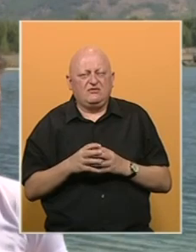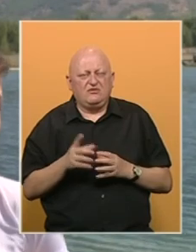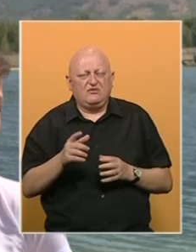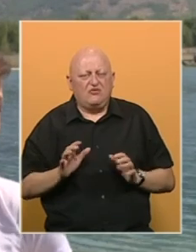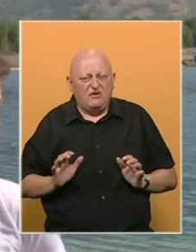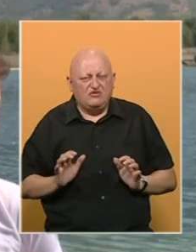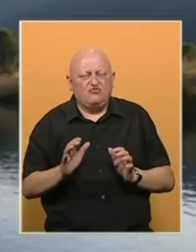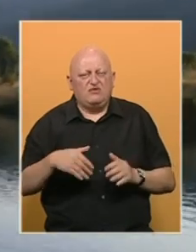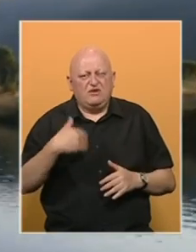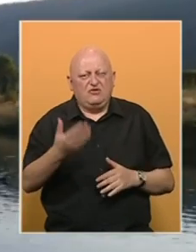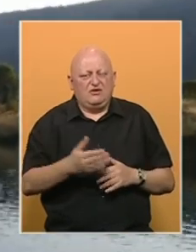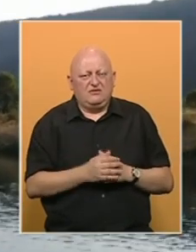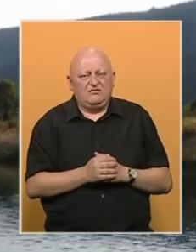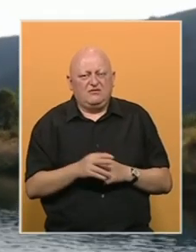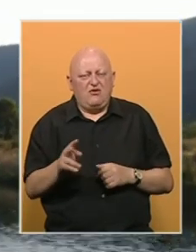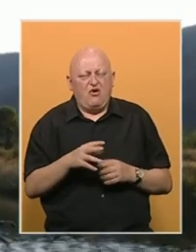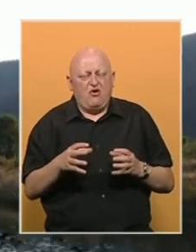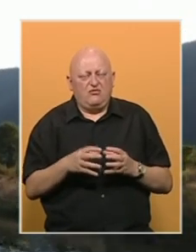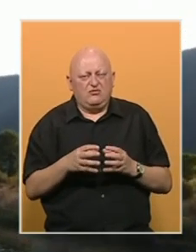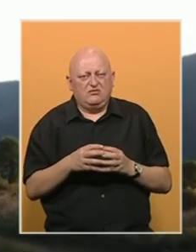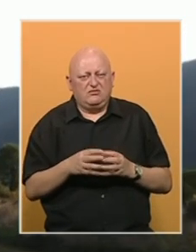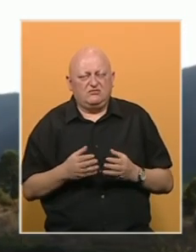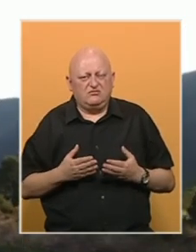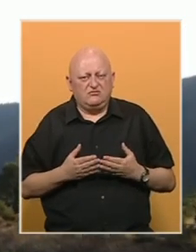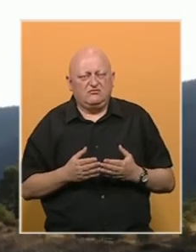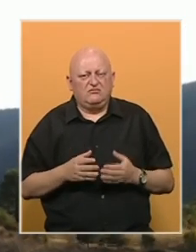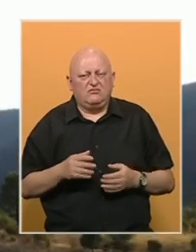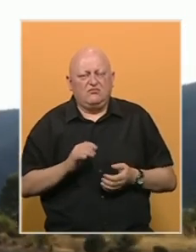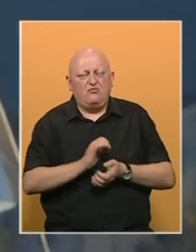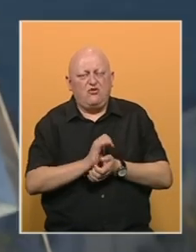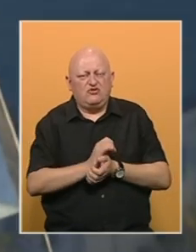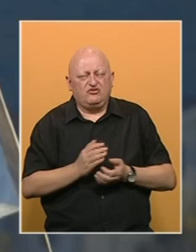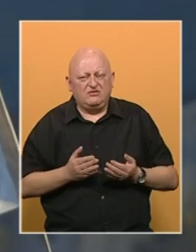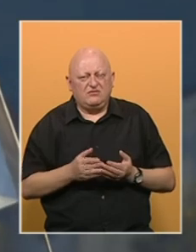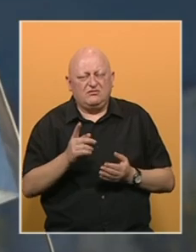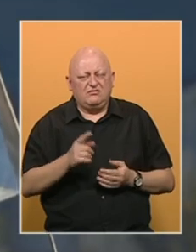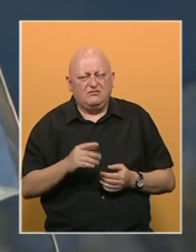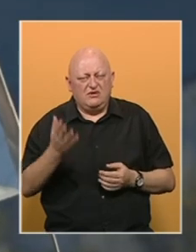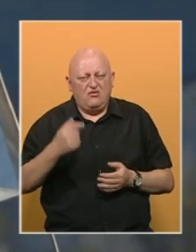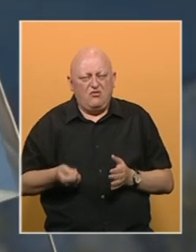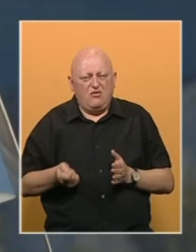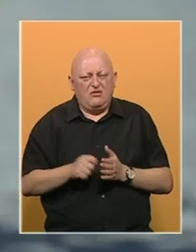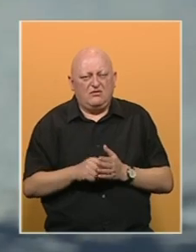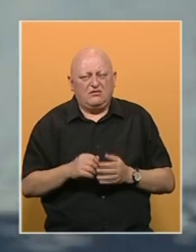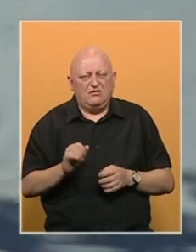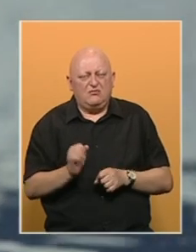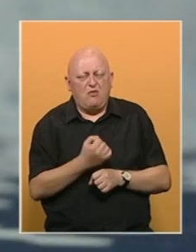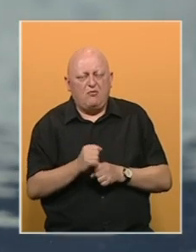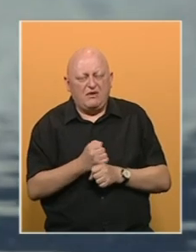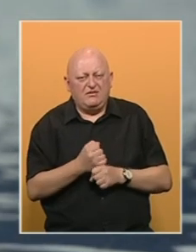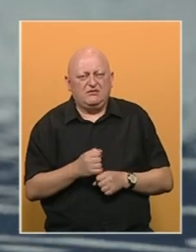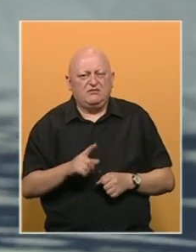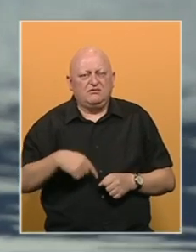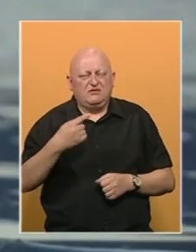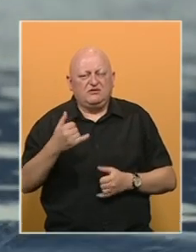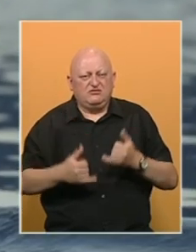to gura još dodatno. Oba tima maraton su lađa veslali u posuđenoj lađi. Njihova, nedavno kupljena, trenutno se obnavlja. Do